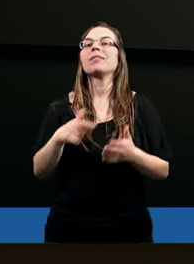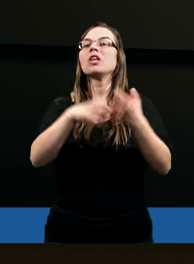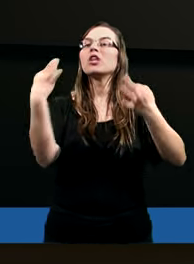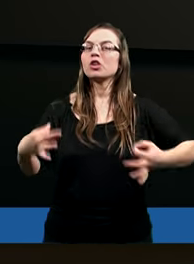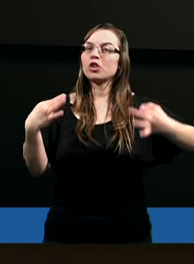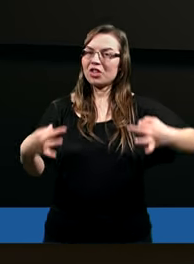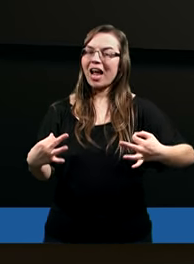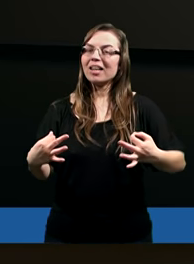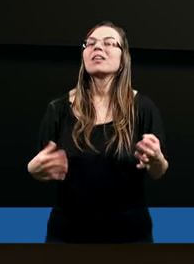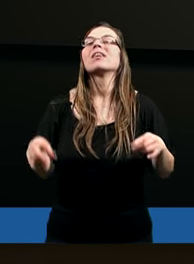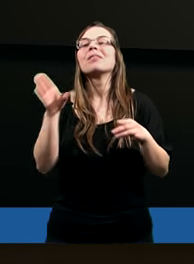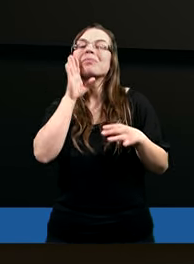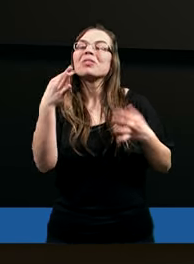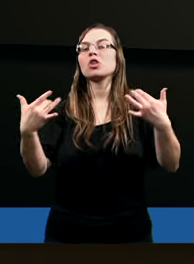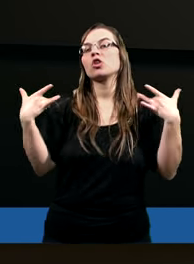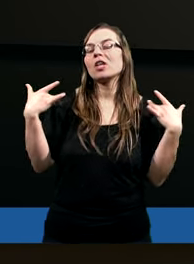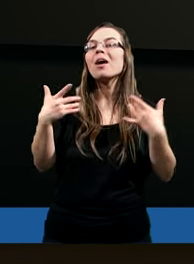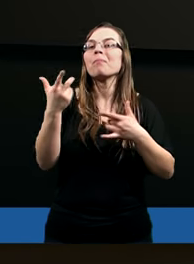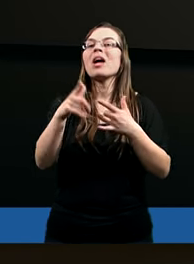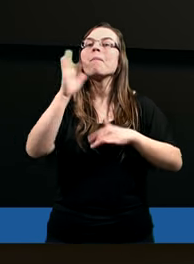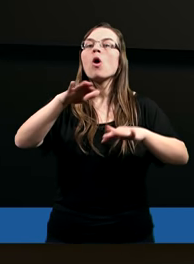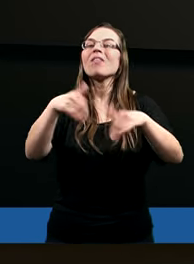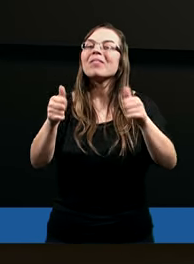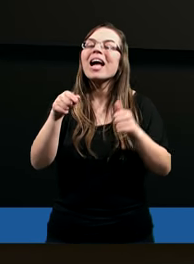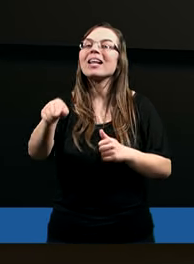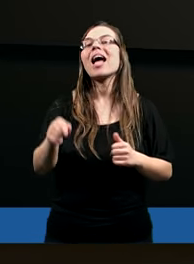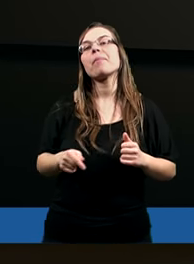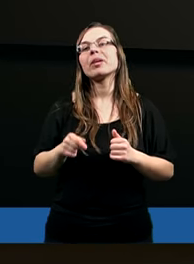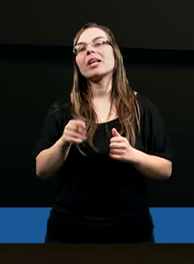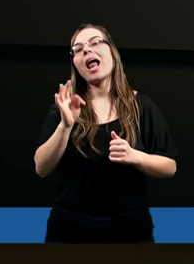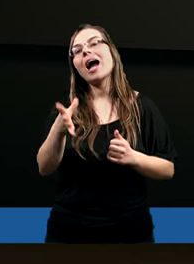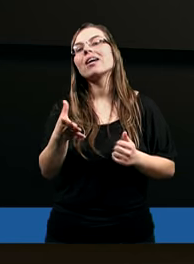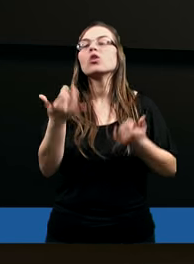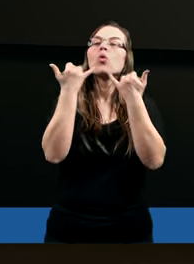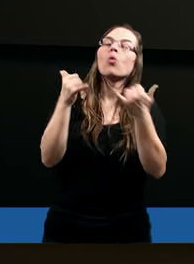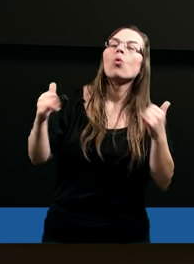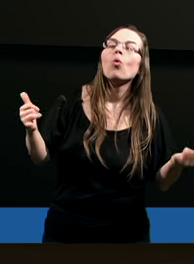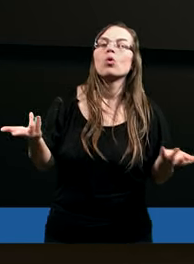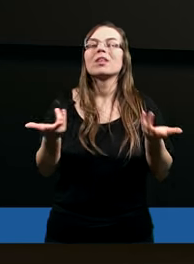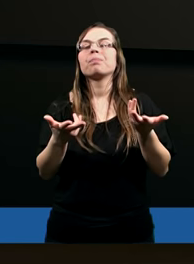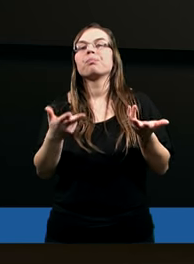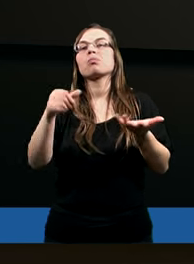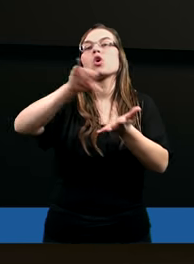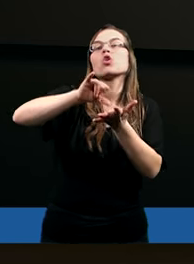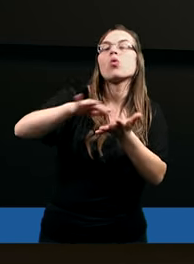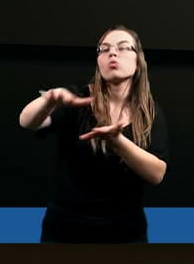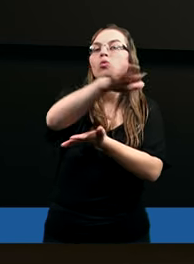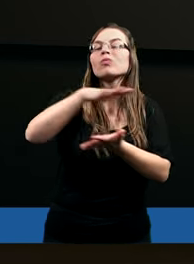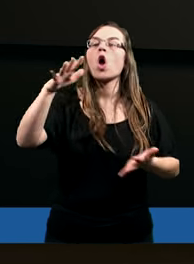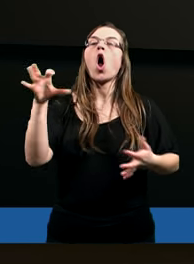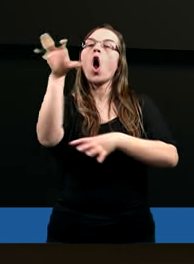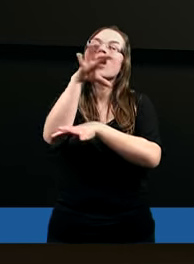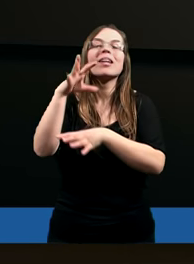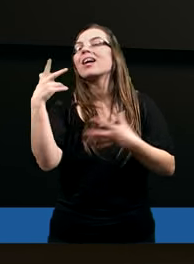Dzisiaj to tak żyjemy pod presją takich statystyk, różnych słupków oglądalności.